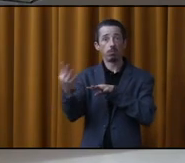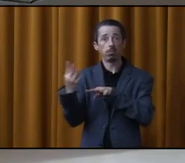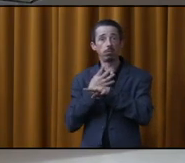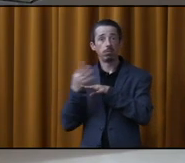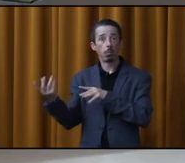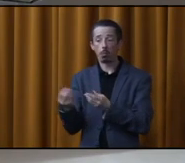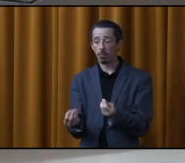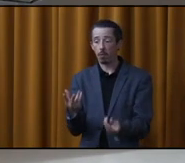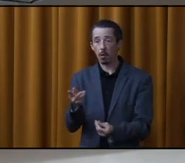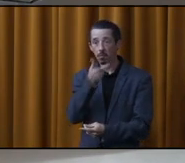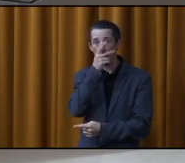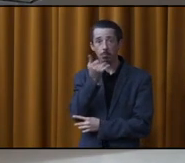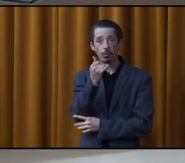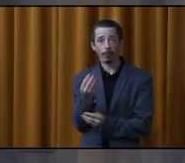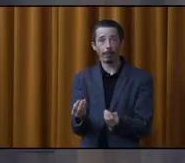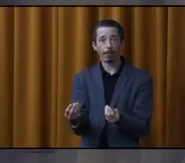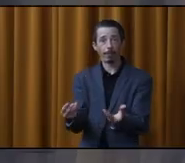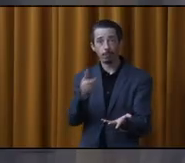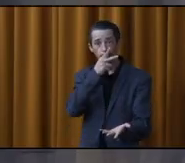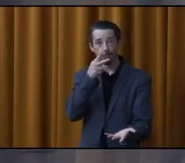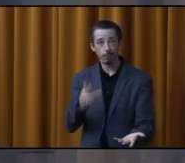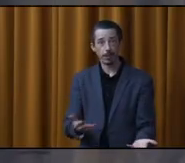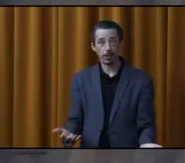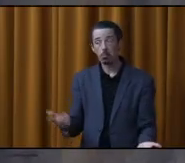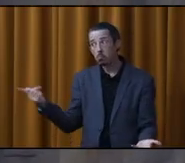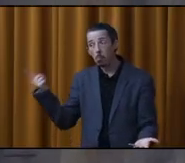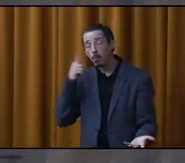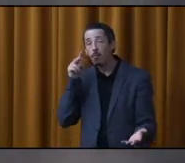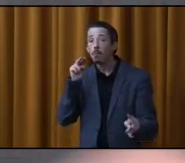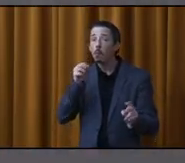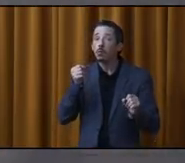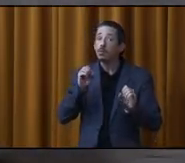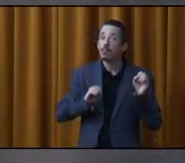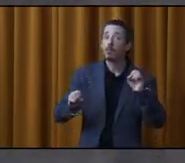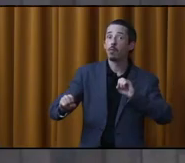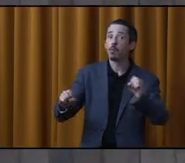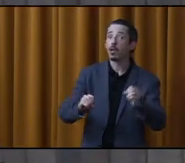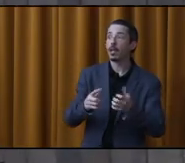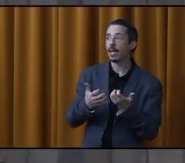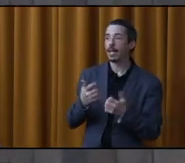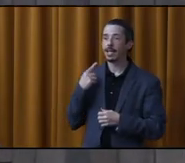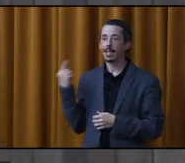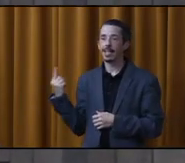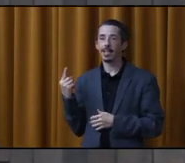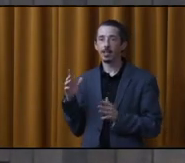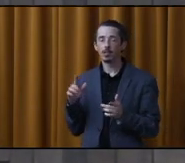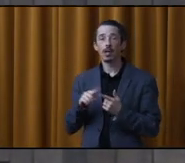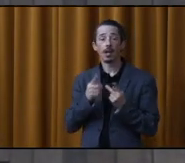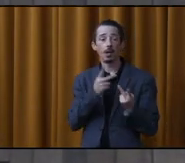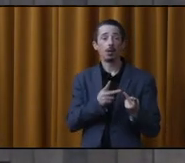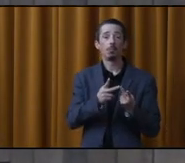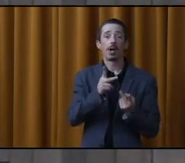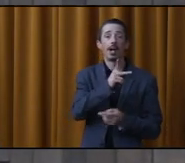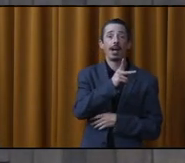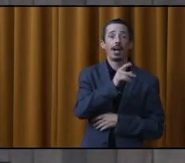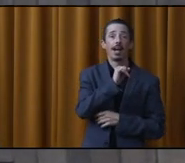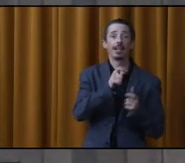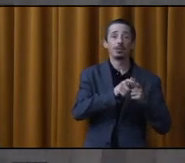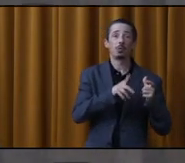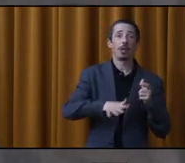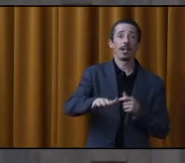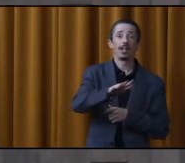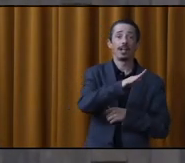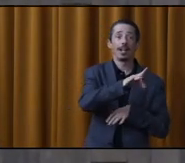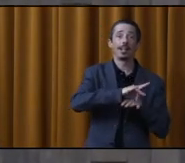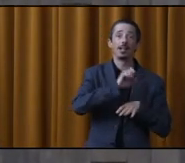pissenlits. Bien, écoutez, on peut faire une évaluation. La problématique qu'on a avec le parc industriel et les propriétaires